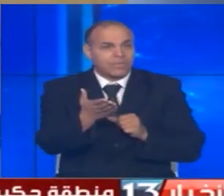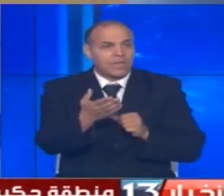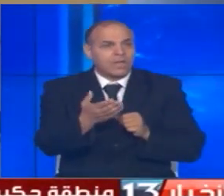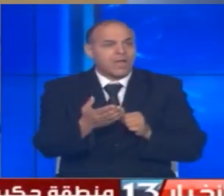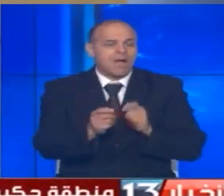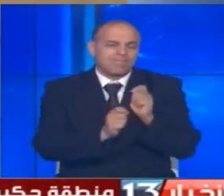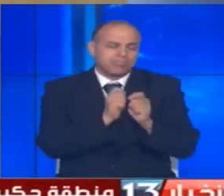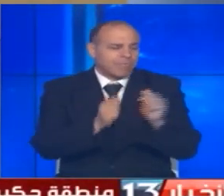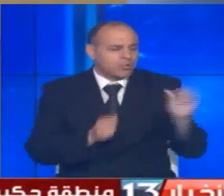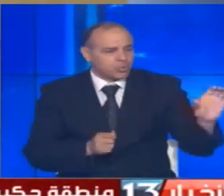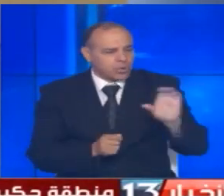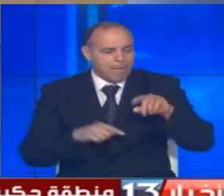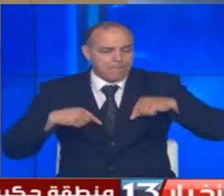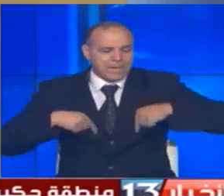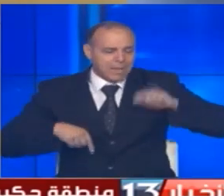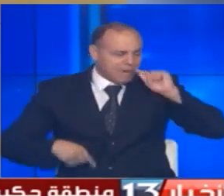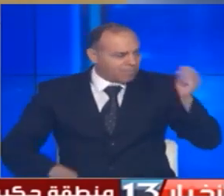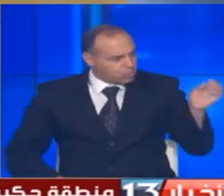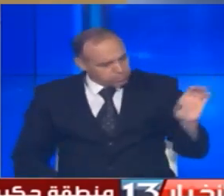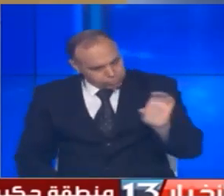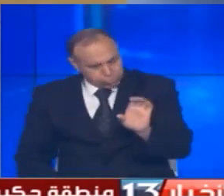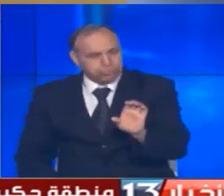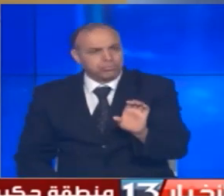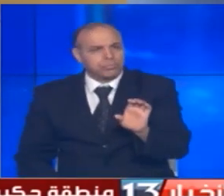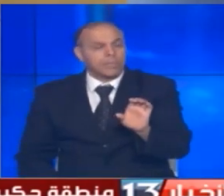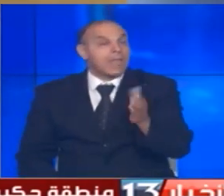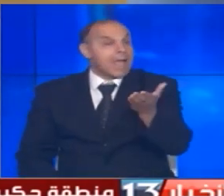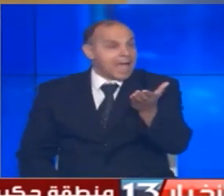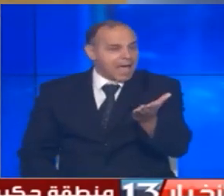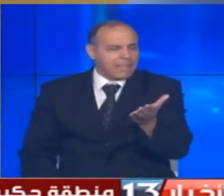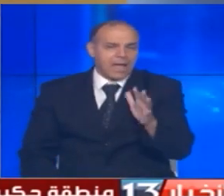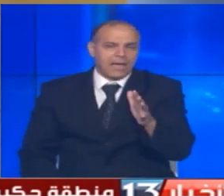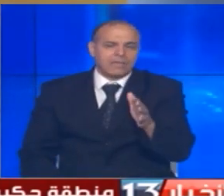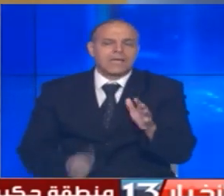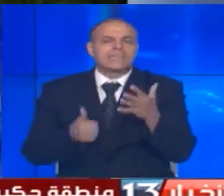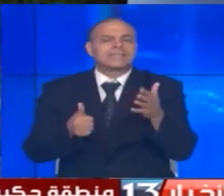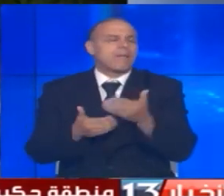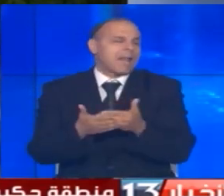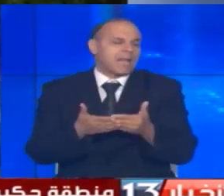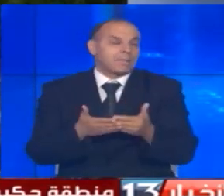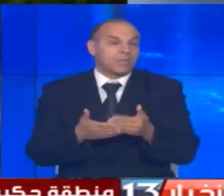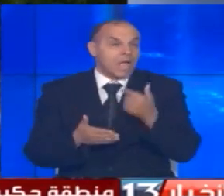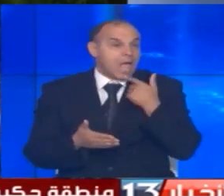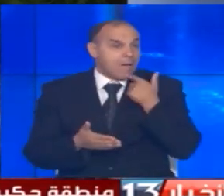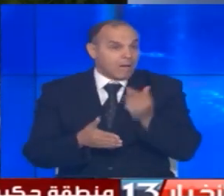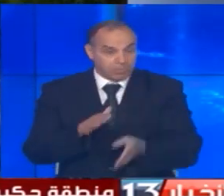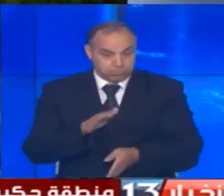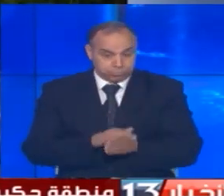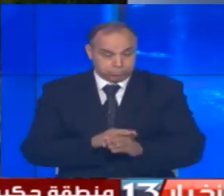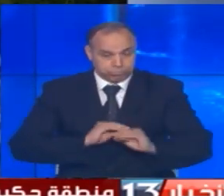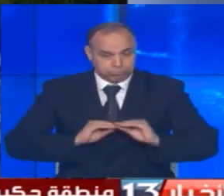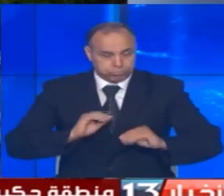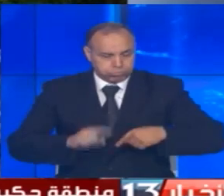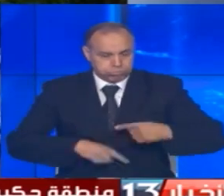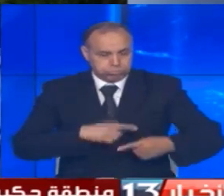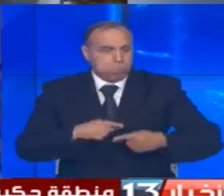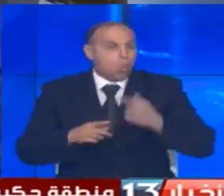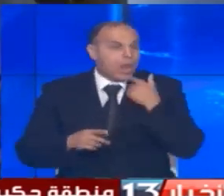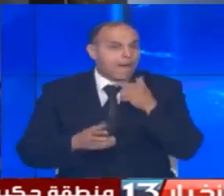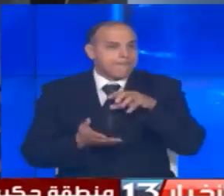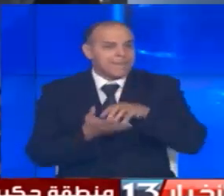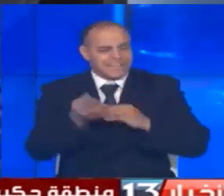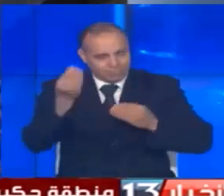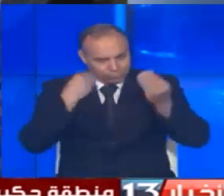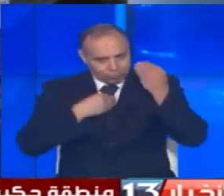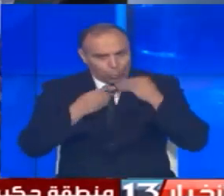بقرض من وزارة المرأة والأسرة والطفولة وكبار السن بقيمة 6 ألف دينار بعد أن تلقت تكوينا مستمرا في الغرض بمركز